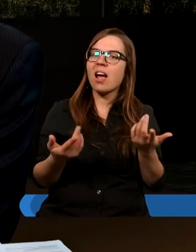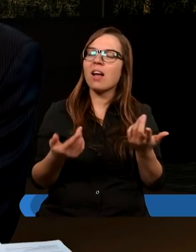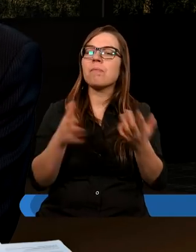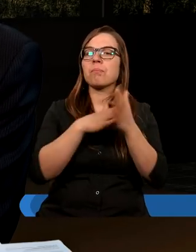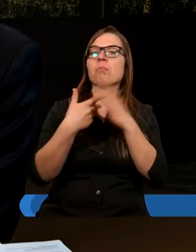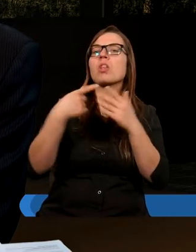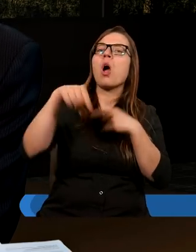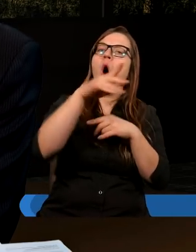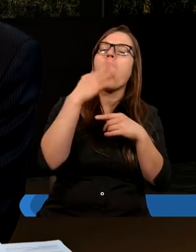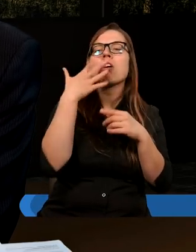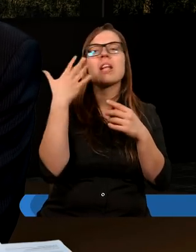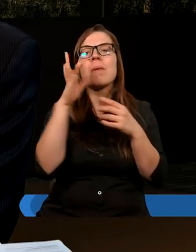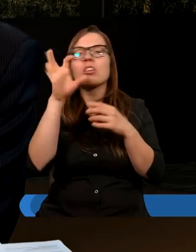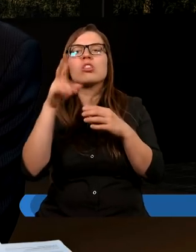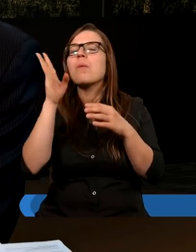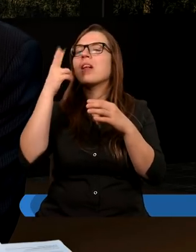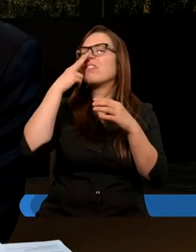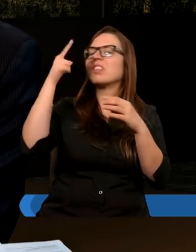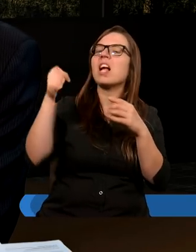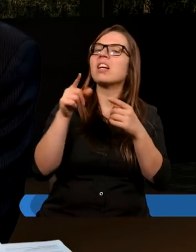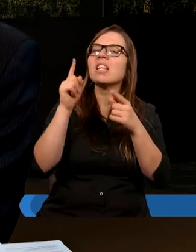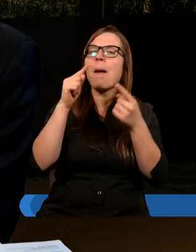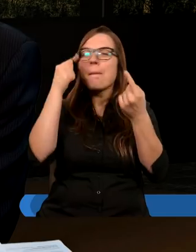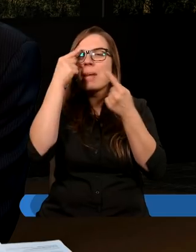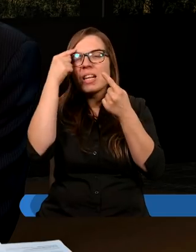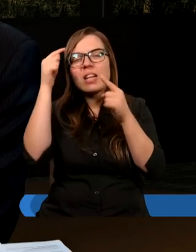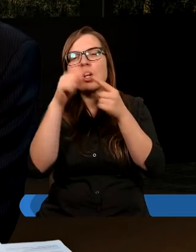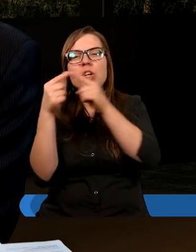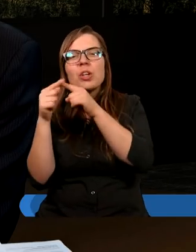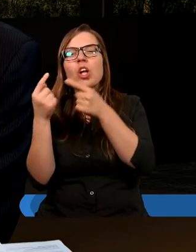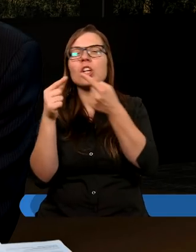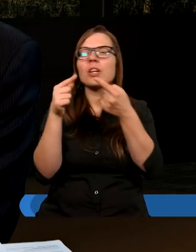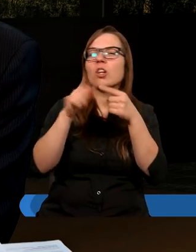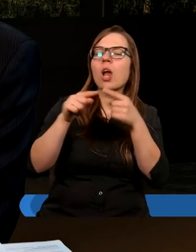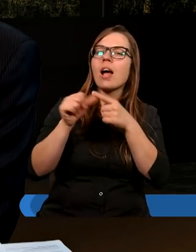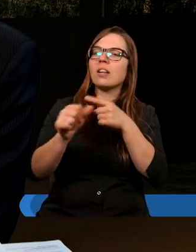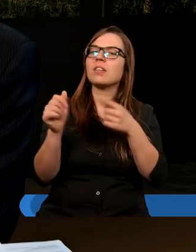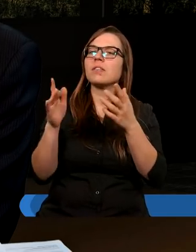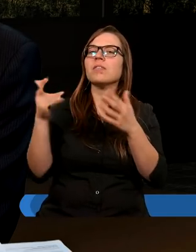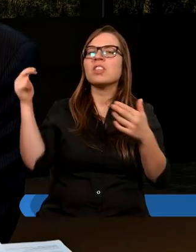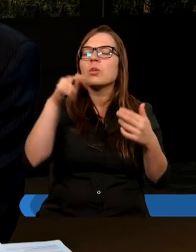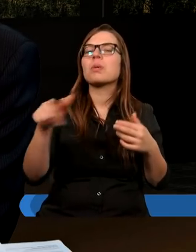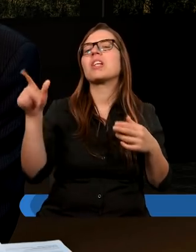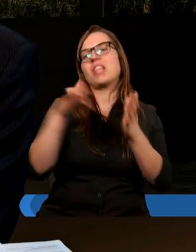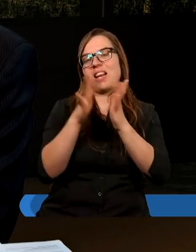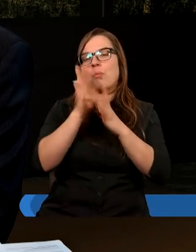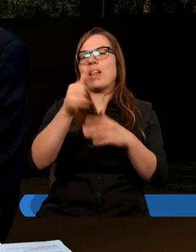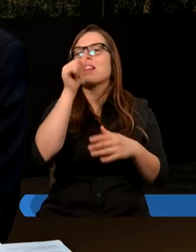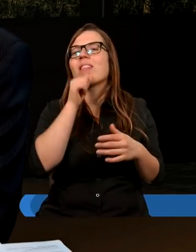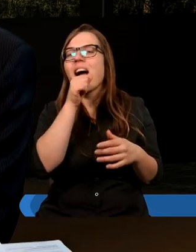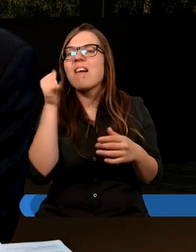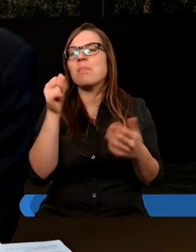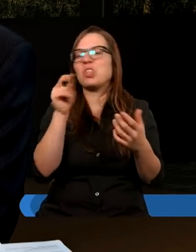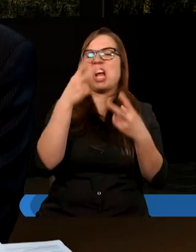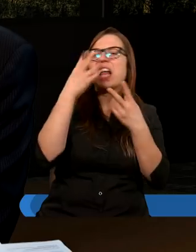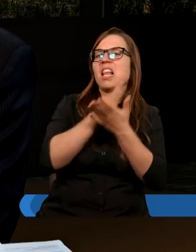mnie będziecie widzieli. Stąd powstała myśl na tym, że przyjście Pana Jezusa będzie tajemnicze, że nie wszyscy Go